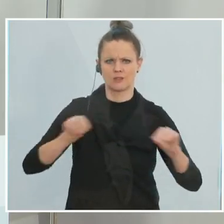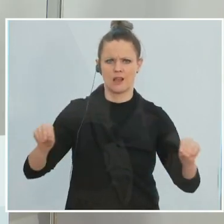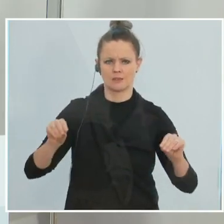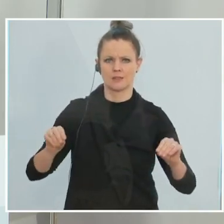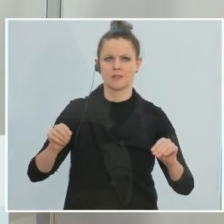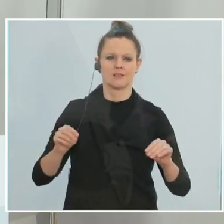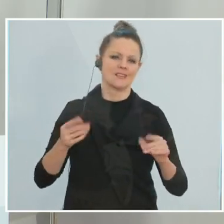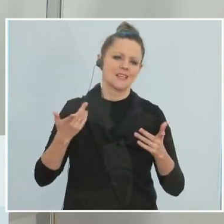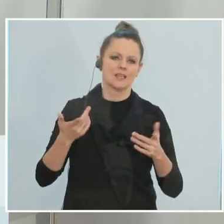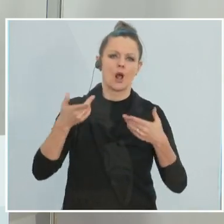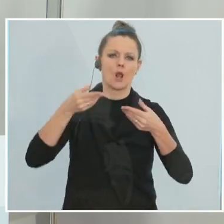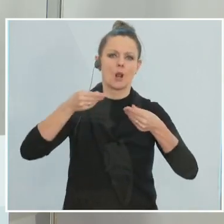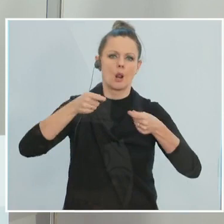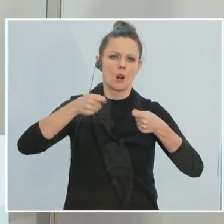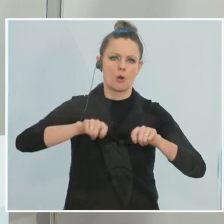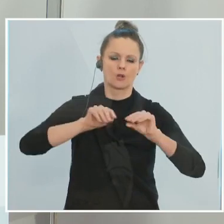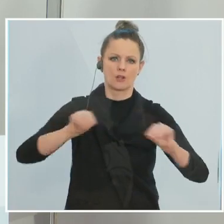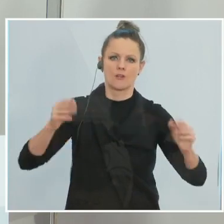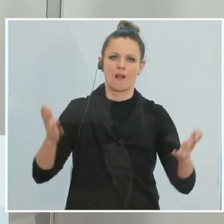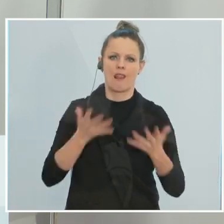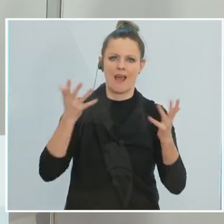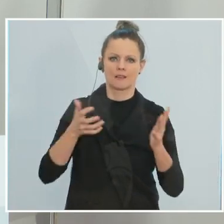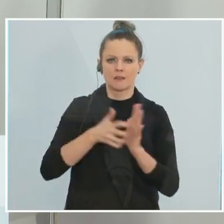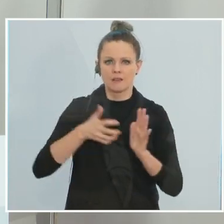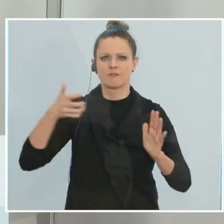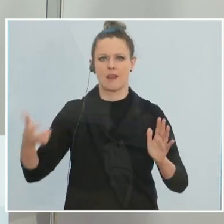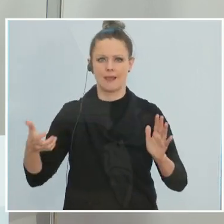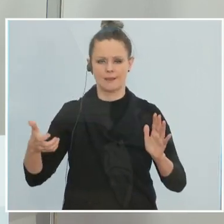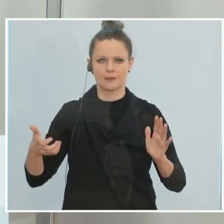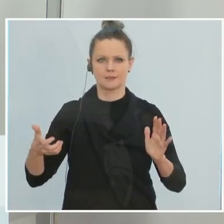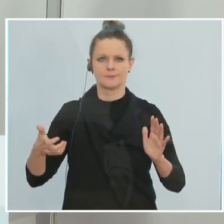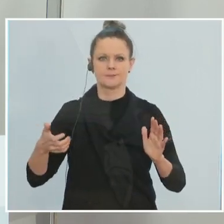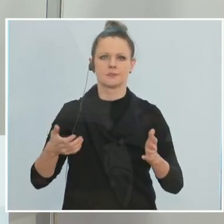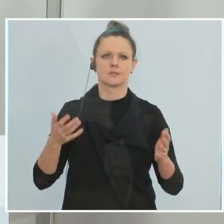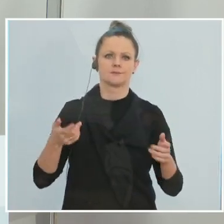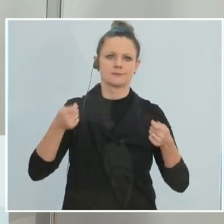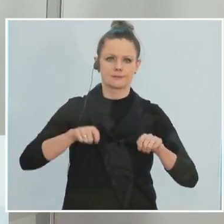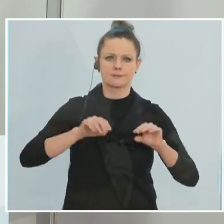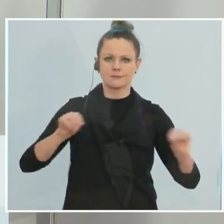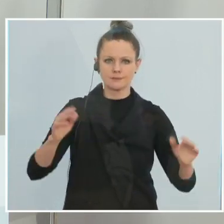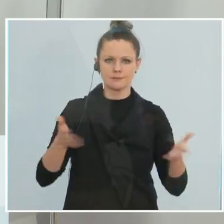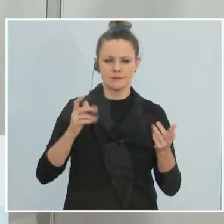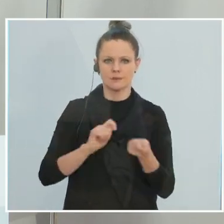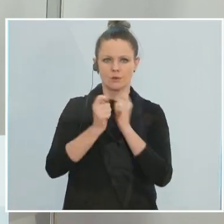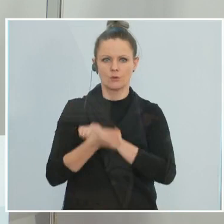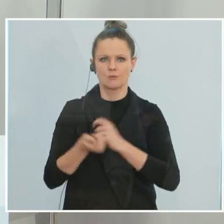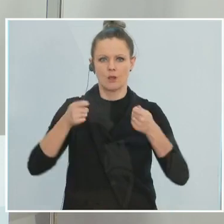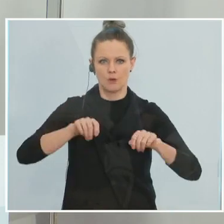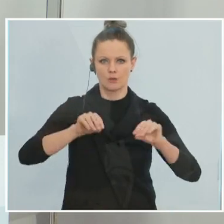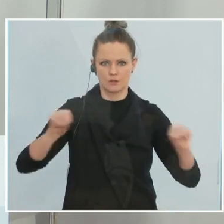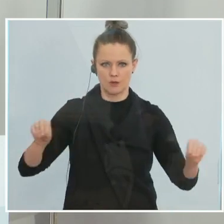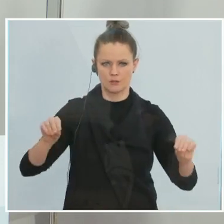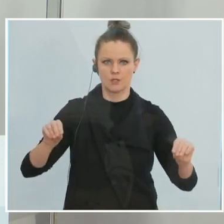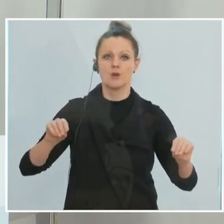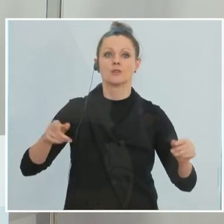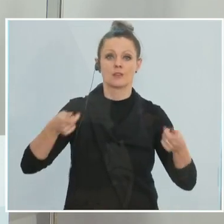Lockdown-Light, hat dann den Lockdown-Light verlängert, hat danach vom Lockdown-Light auf den Lockdown gewechselt, hat dann den